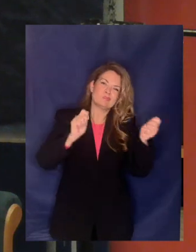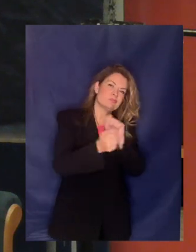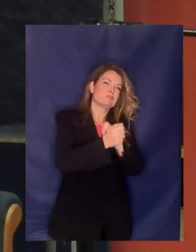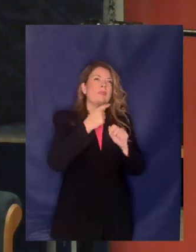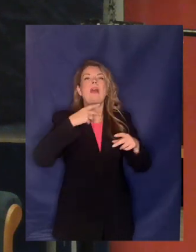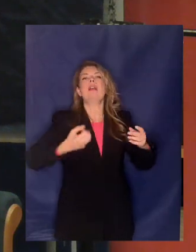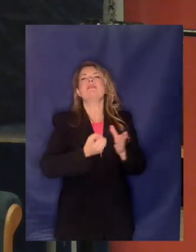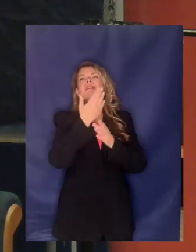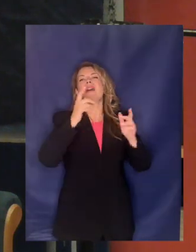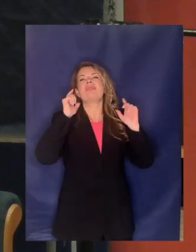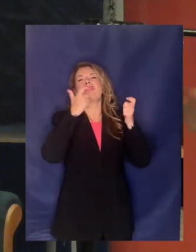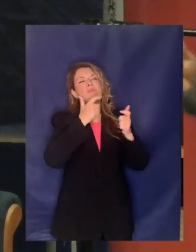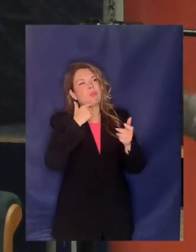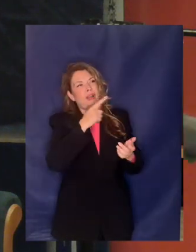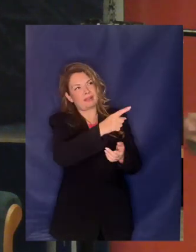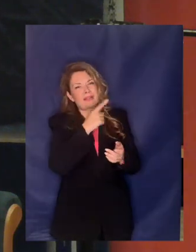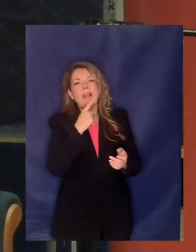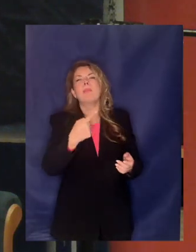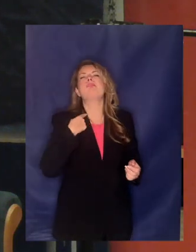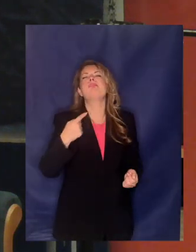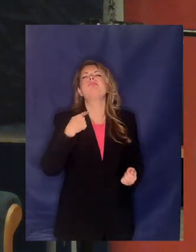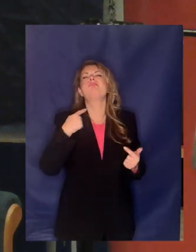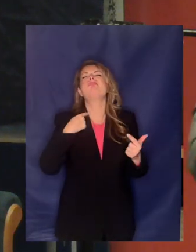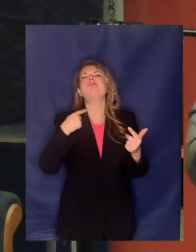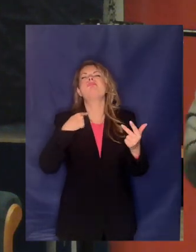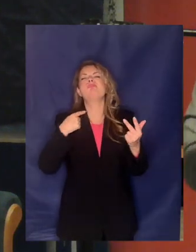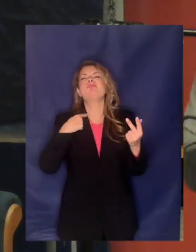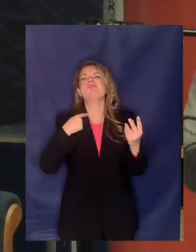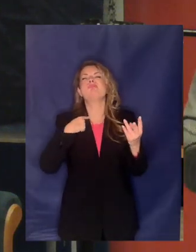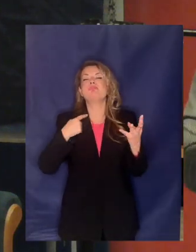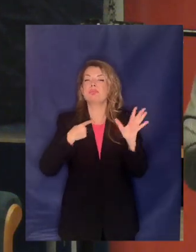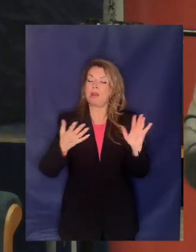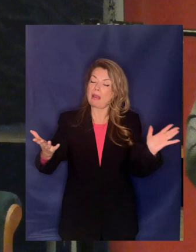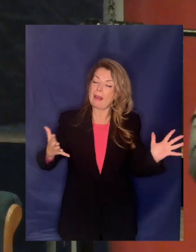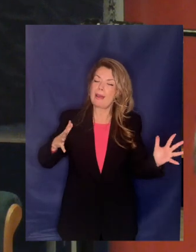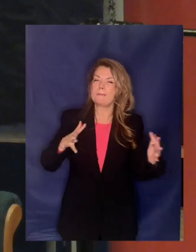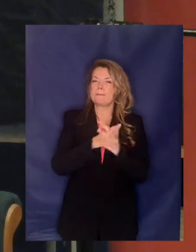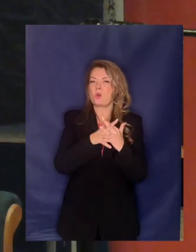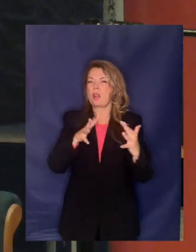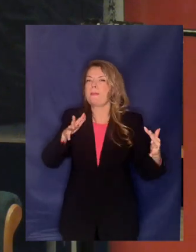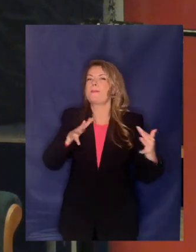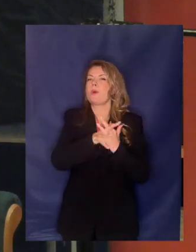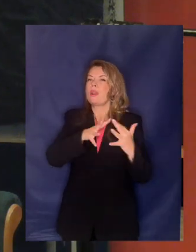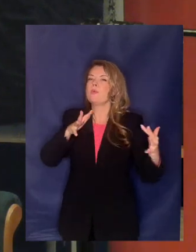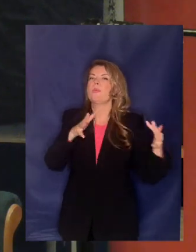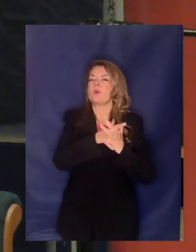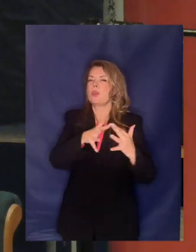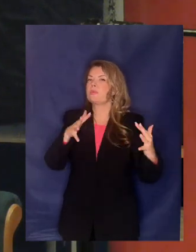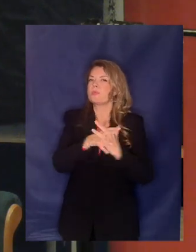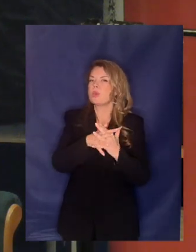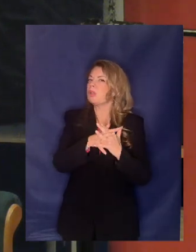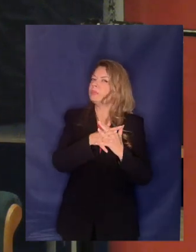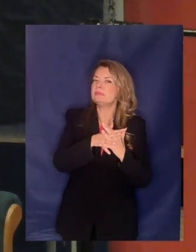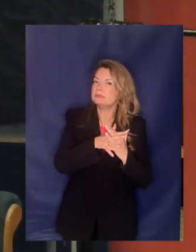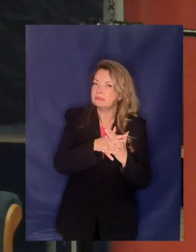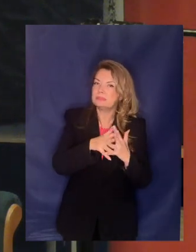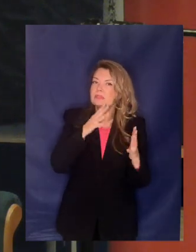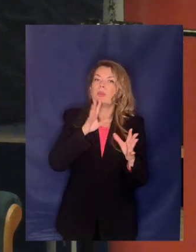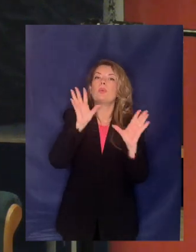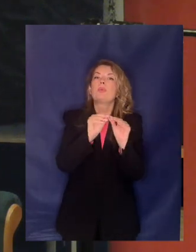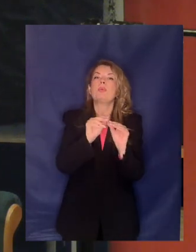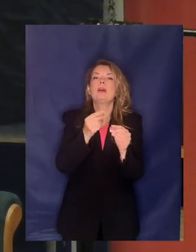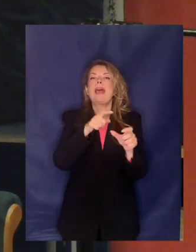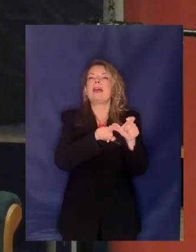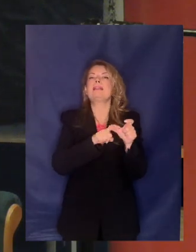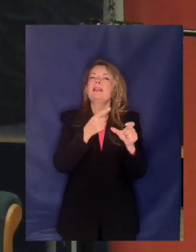ΕΔΙΜΟΚρατία και το Μετσοτάκη από ΉΤΑ σε ΉΤΑ έχουμε και ένα άλλο πόλεμο που έχει να κάνει με τα αποθεματικά